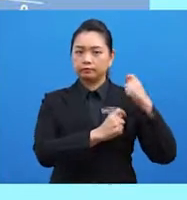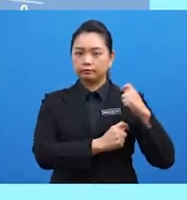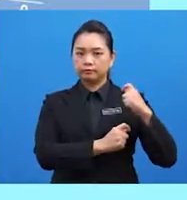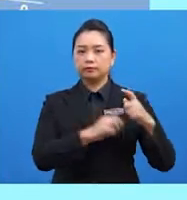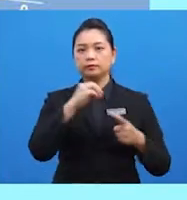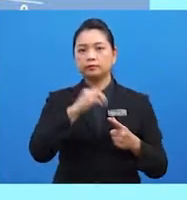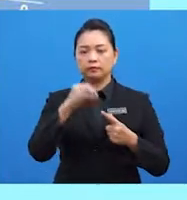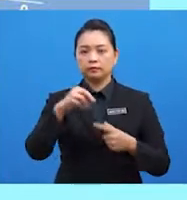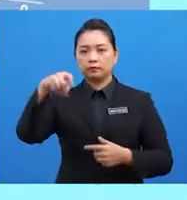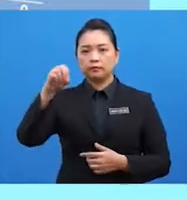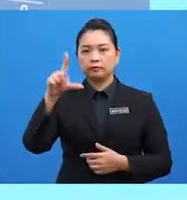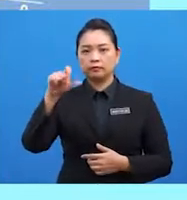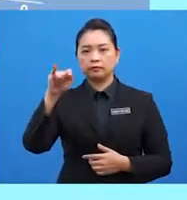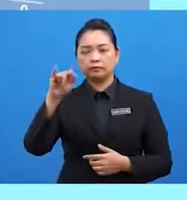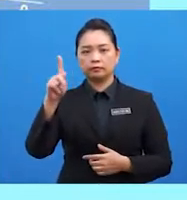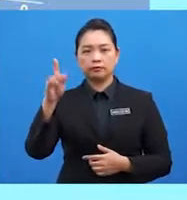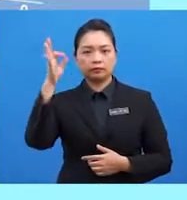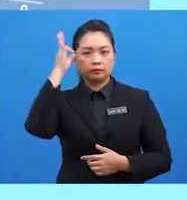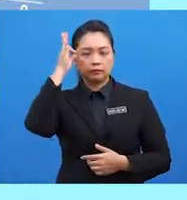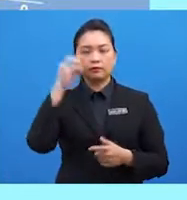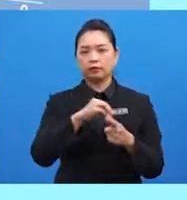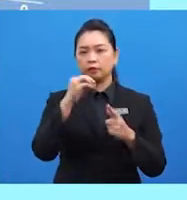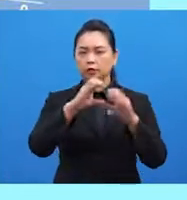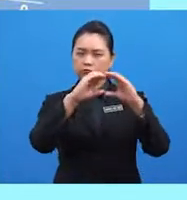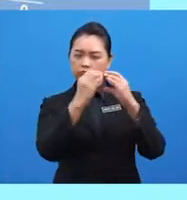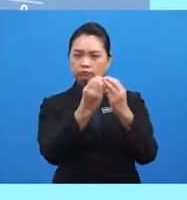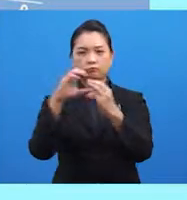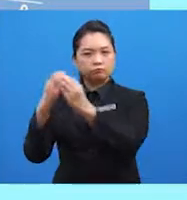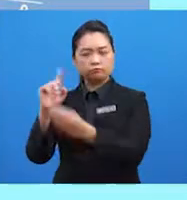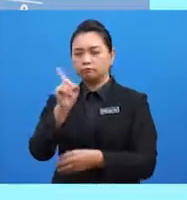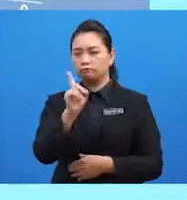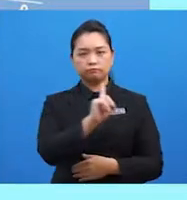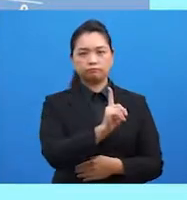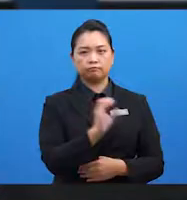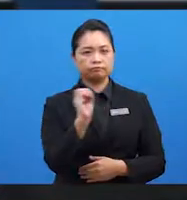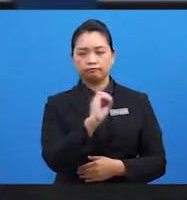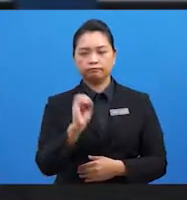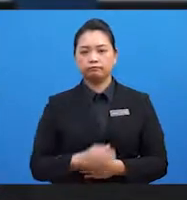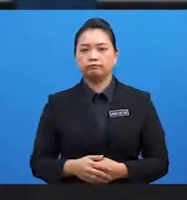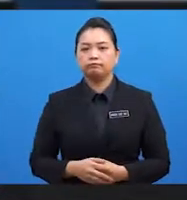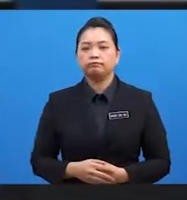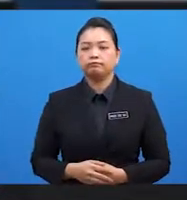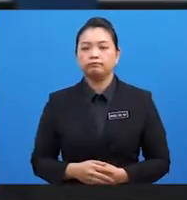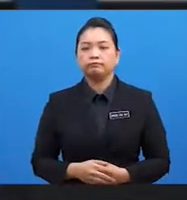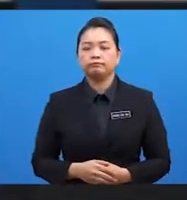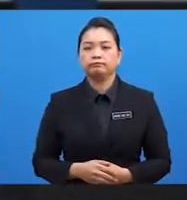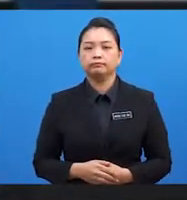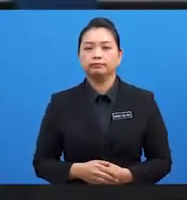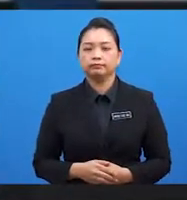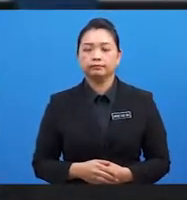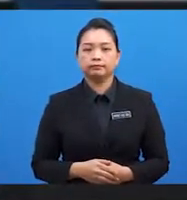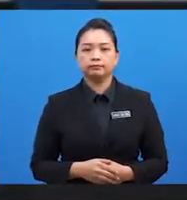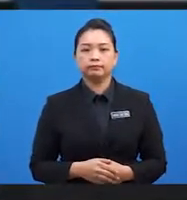politik, persekutuan atau kumpulan. Pada tahun 1955,